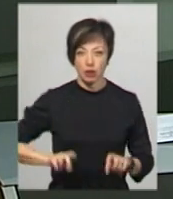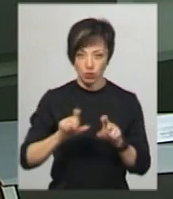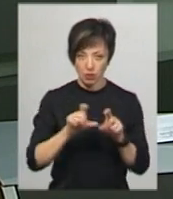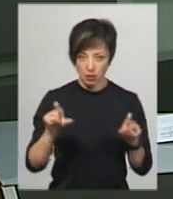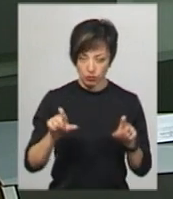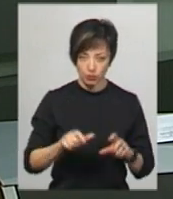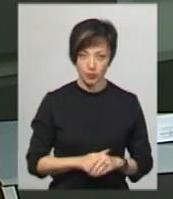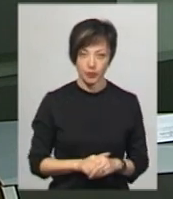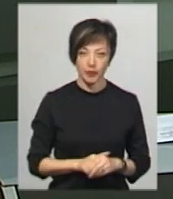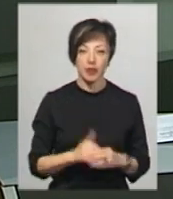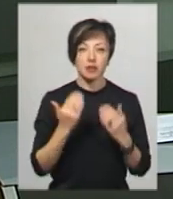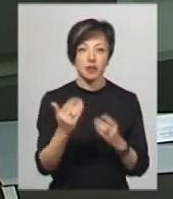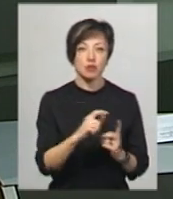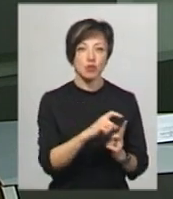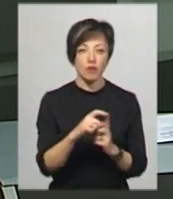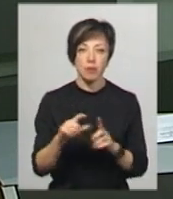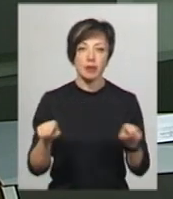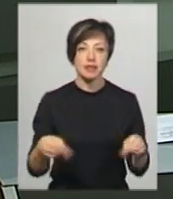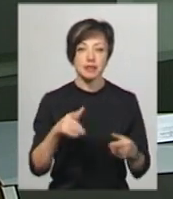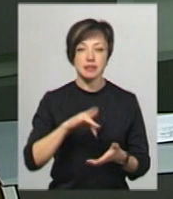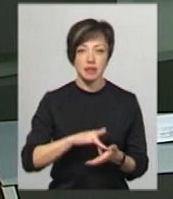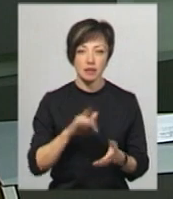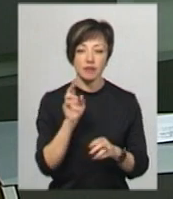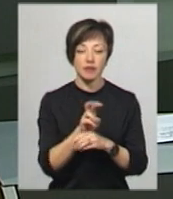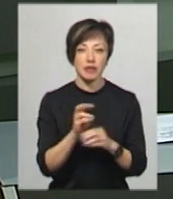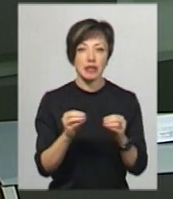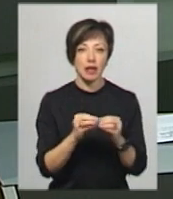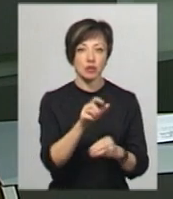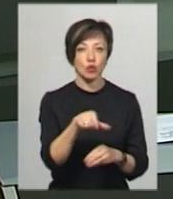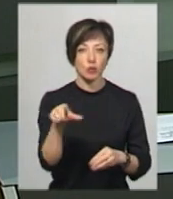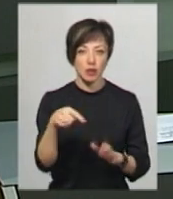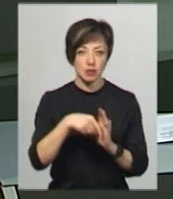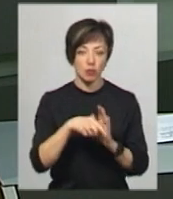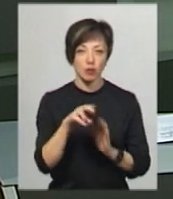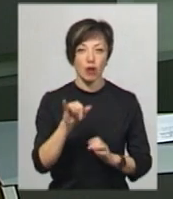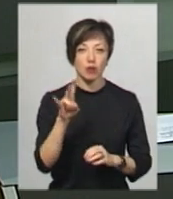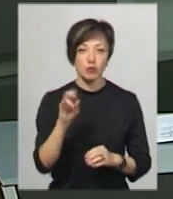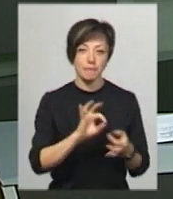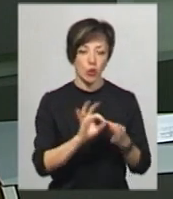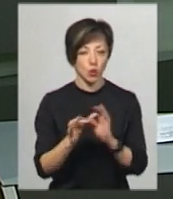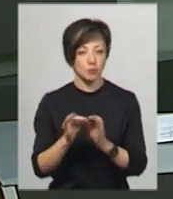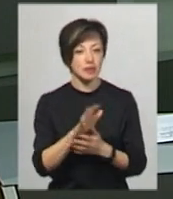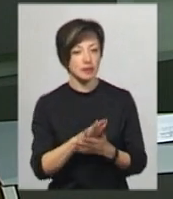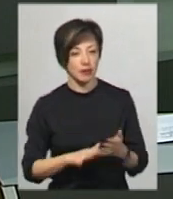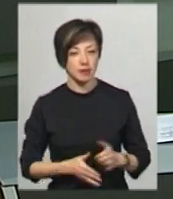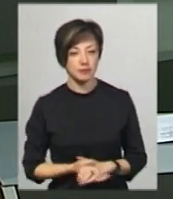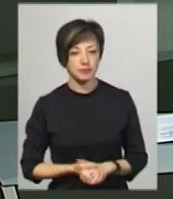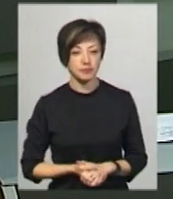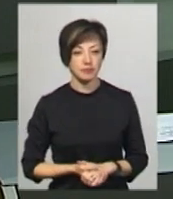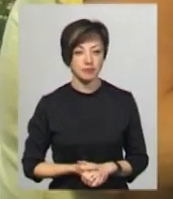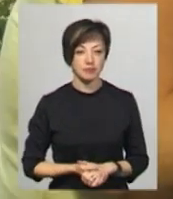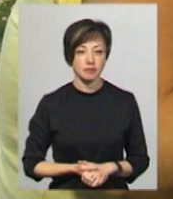Антоніна Корчинська. За її словами, реабілітаційний центр відвідує 10 людей з синоромом Дауна. Подробиці далі у сюжеті.